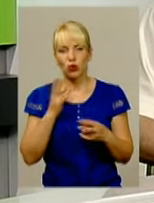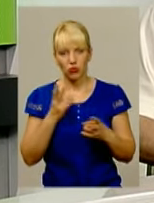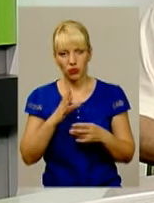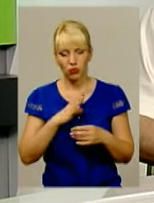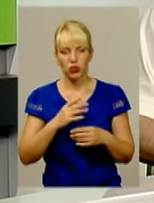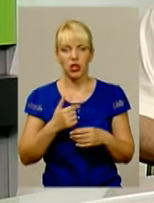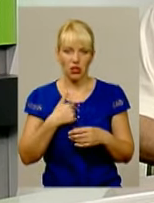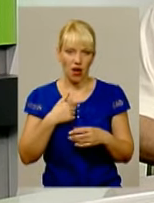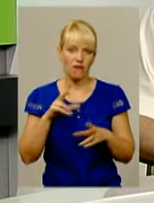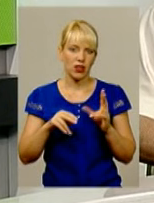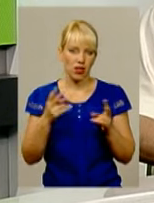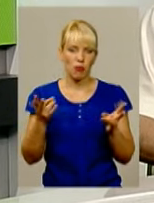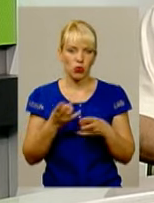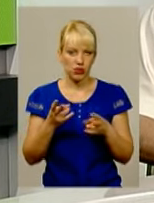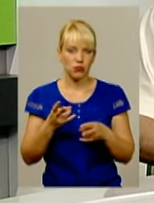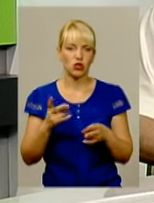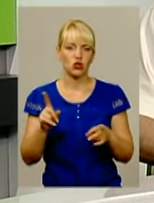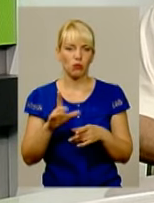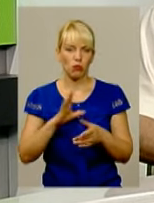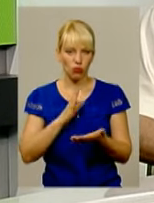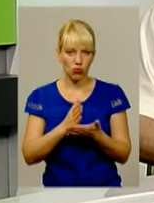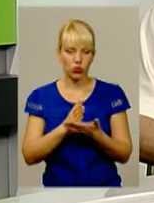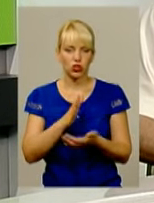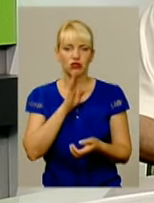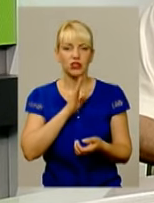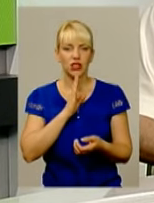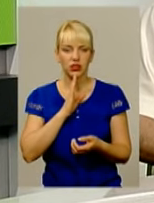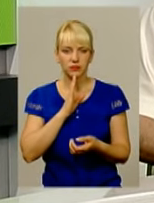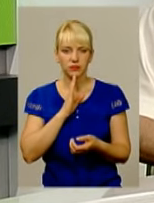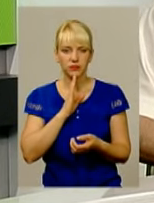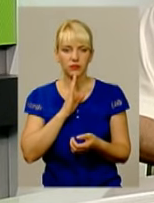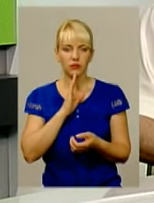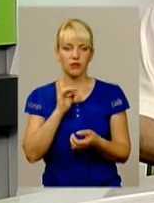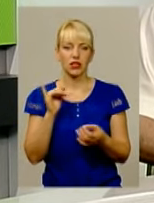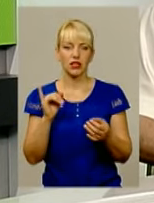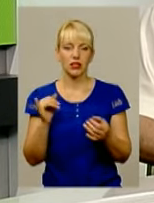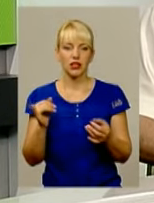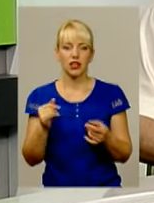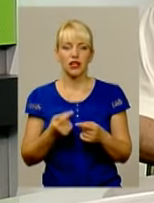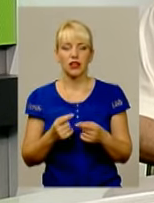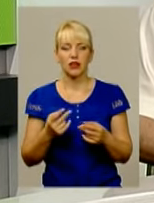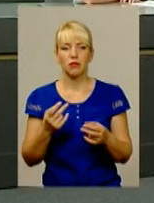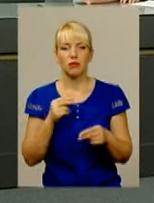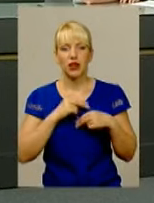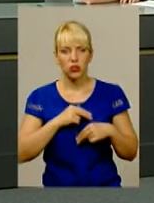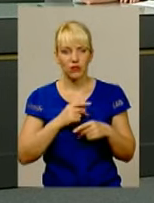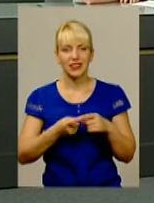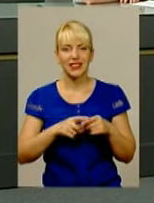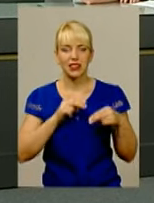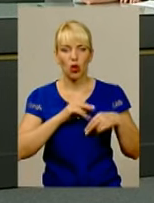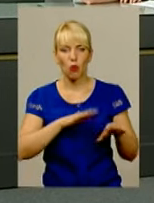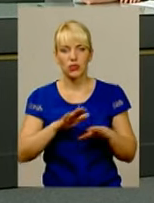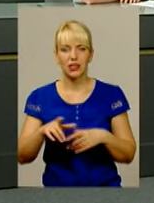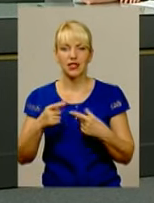повинні бути і окрасою поліції майбутньої, і, відповідно, працювати на таких посадах, де вони можуть принести більше